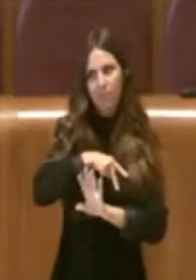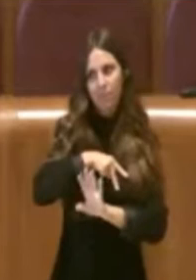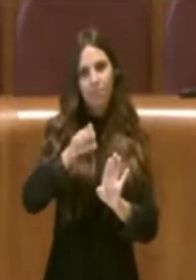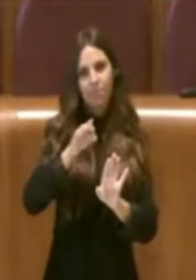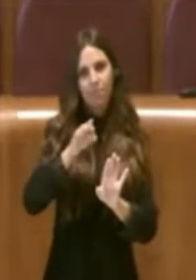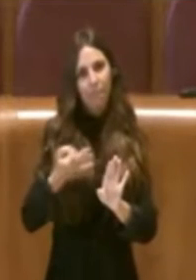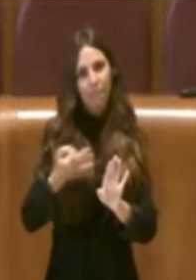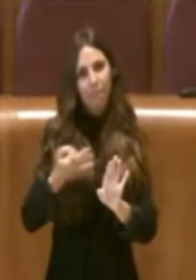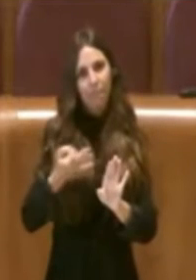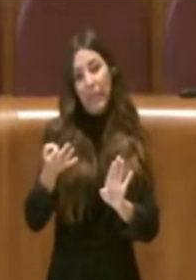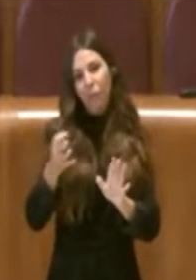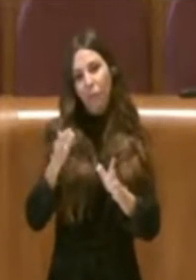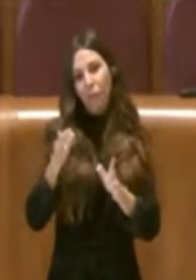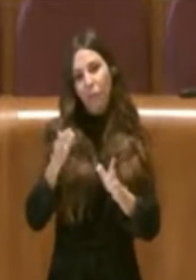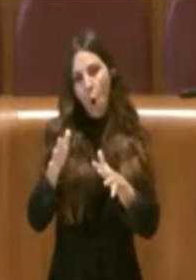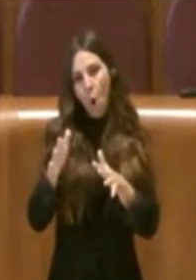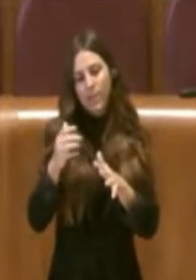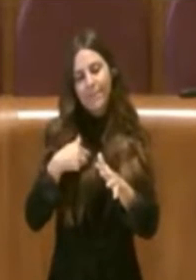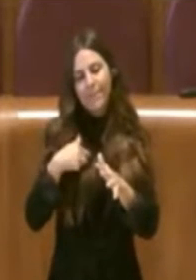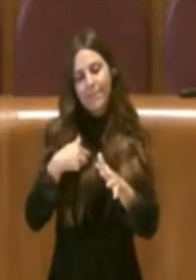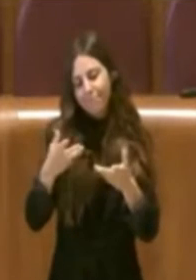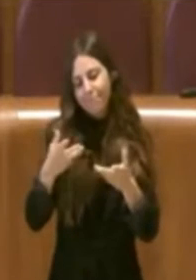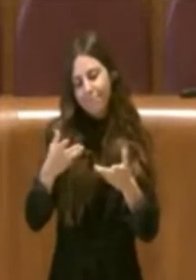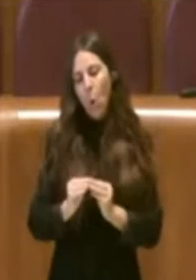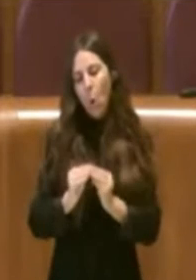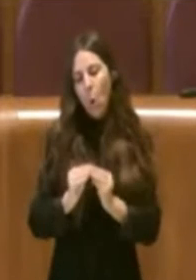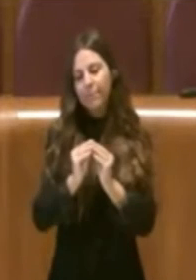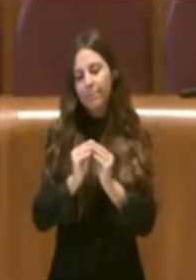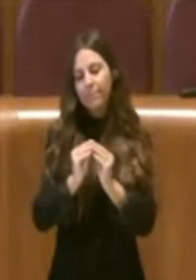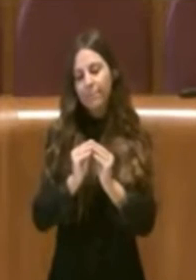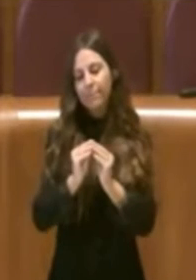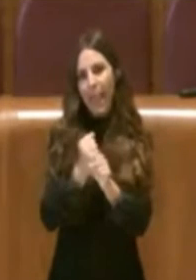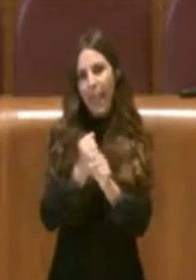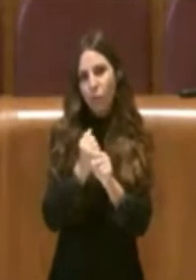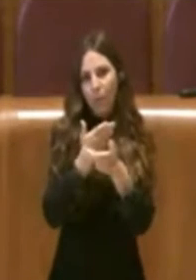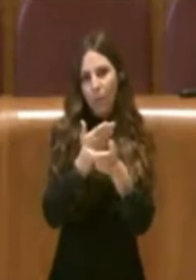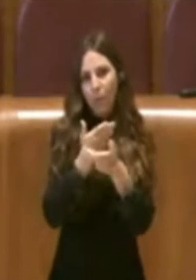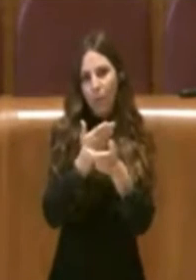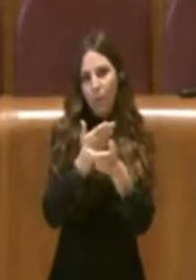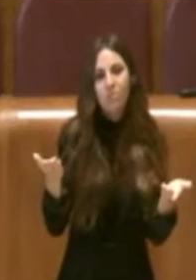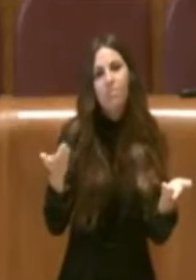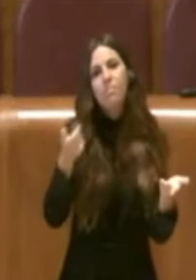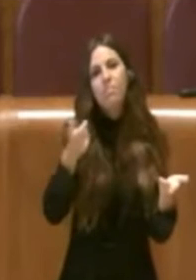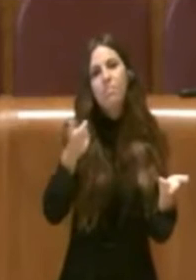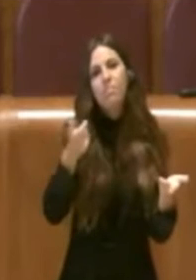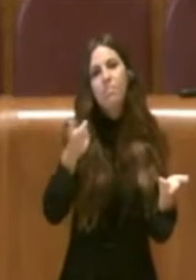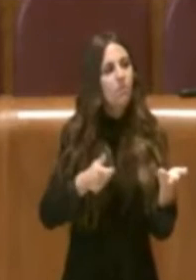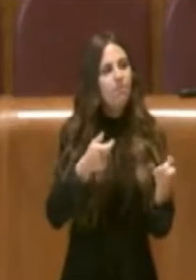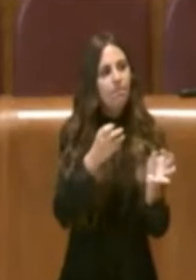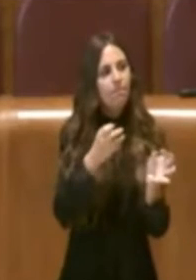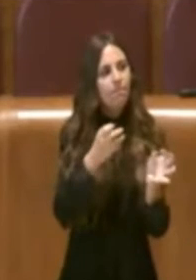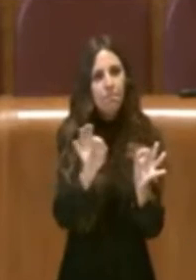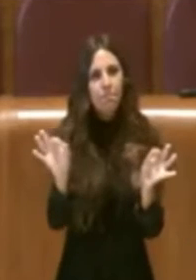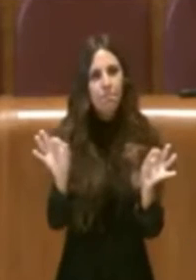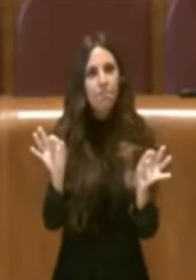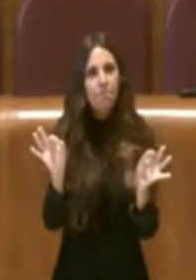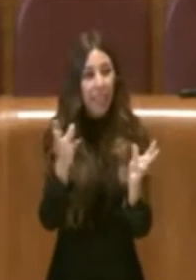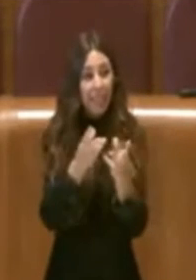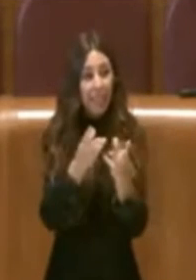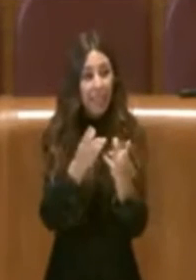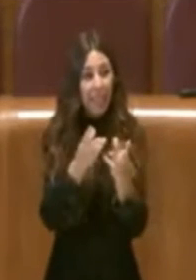bene quasi mai ci si arrivava a costruire poi le opere di interesse pubblico perché in molti casi vediamo come queste